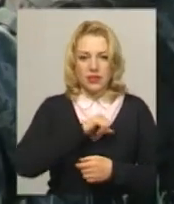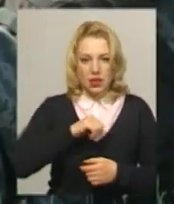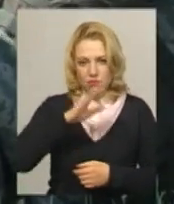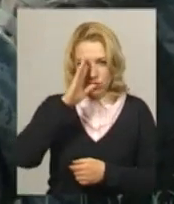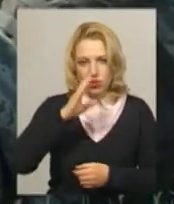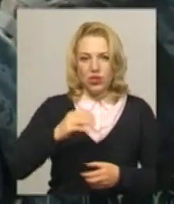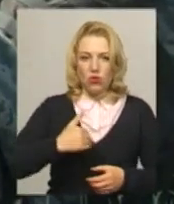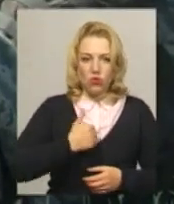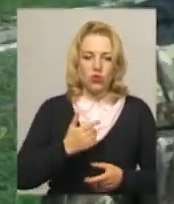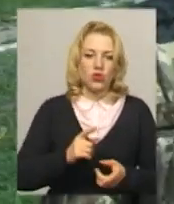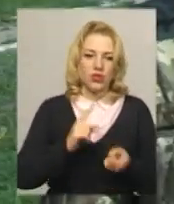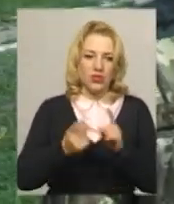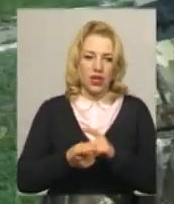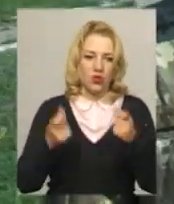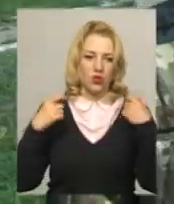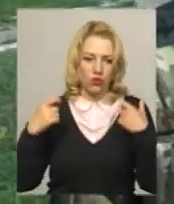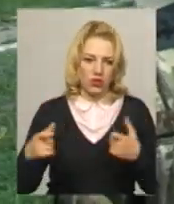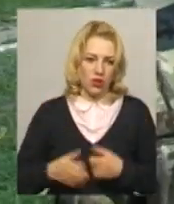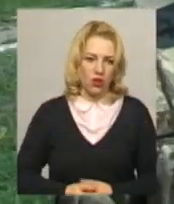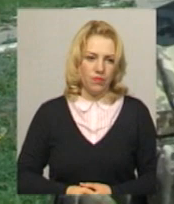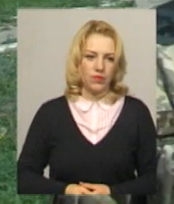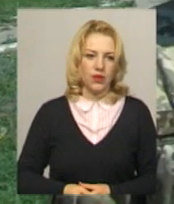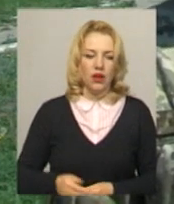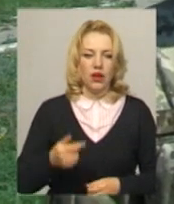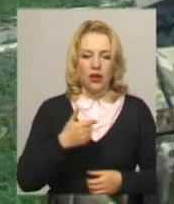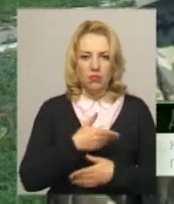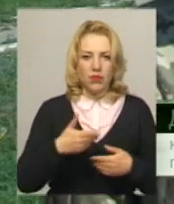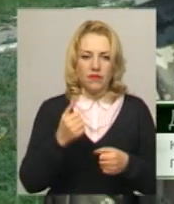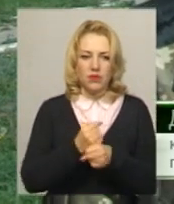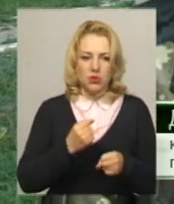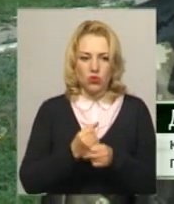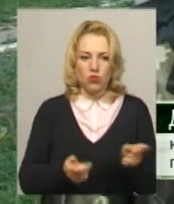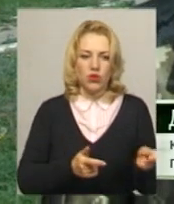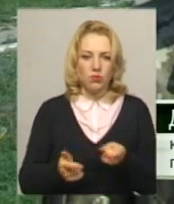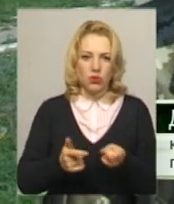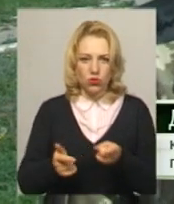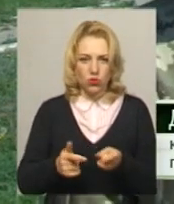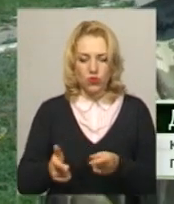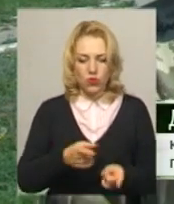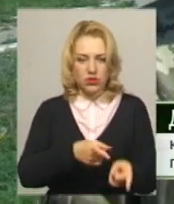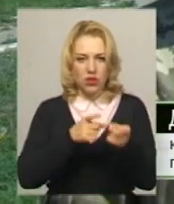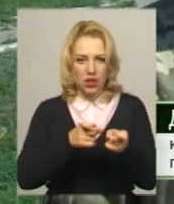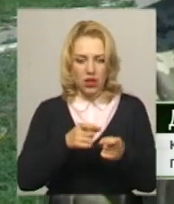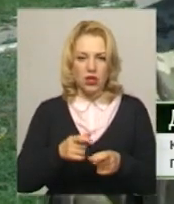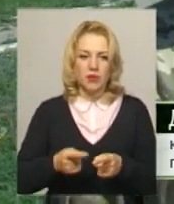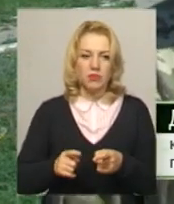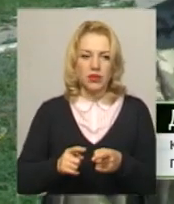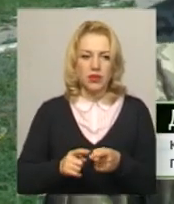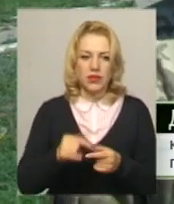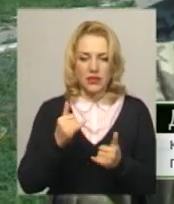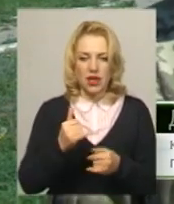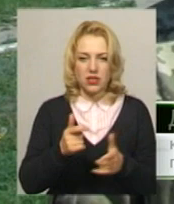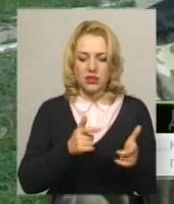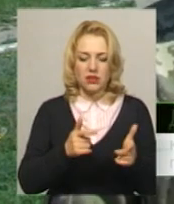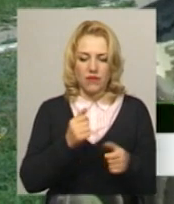бригаді. Тут в бригаді ми відпрацьовували підготовку стрільби управління вогнем, зараз